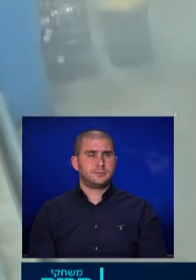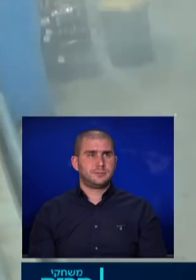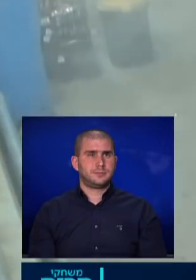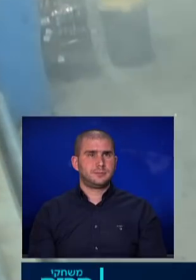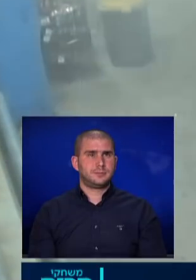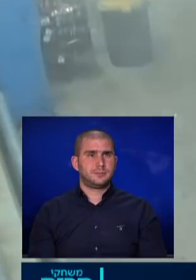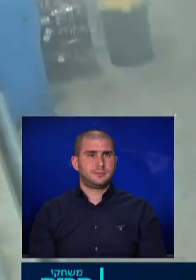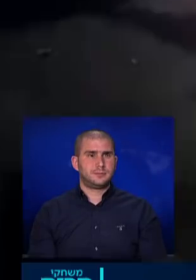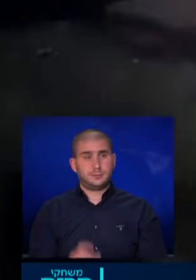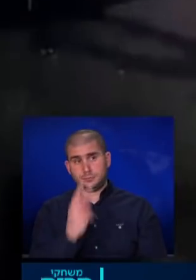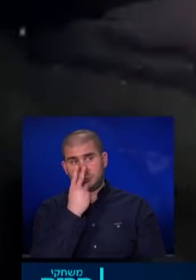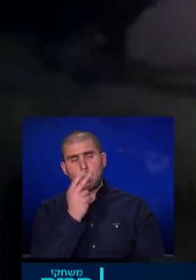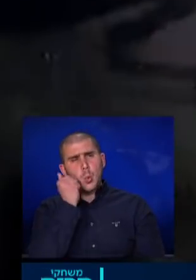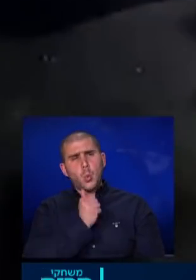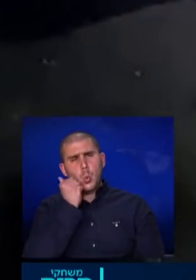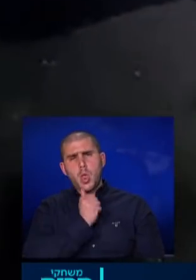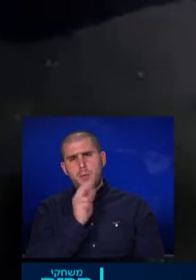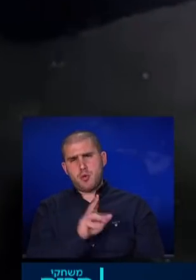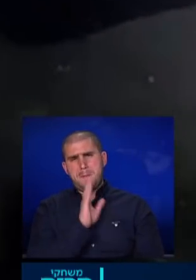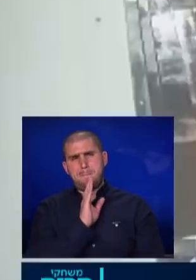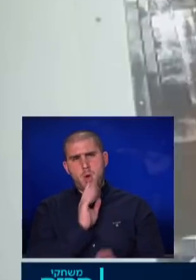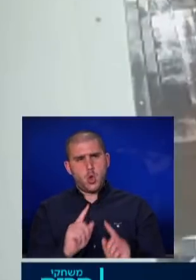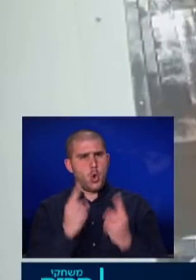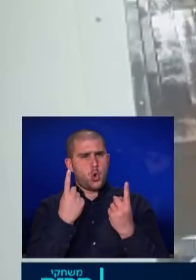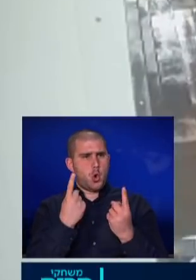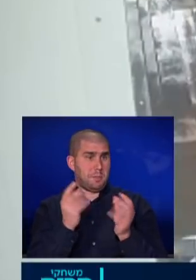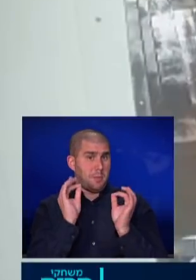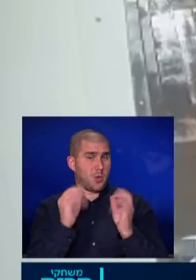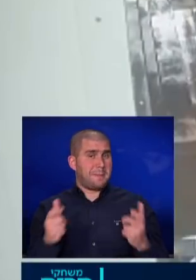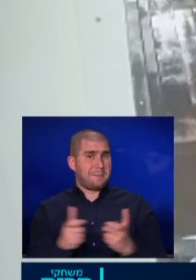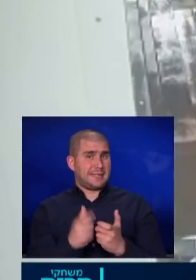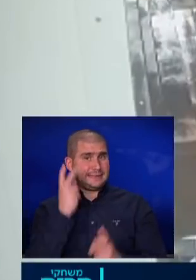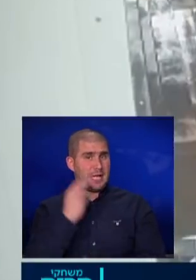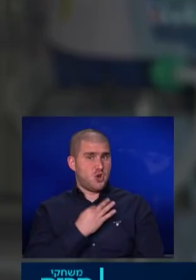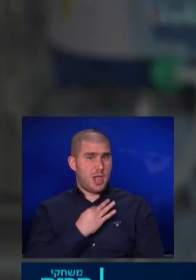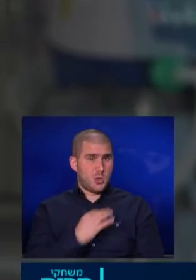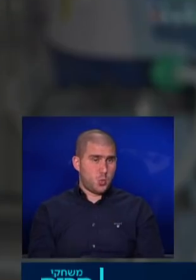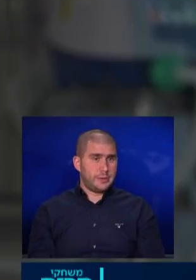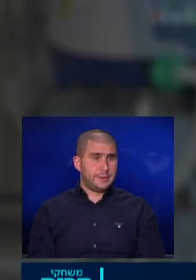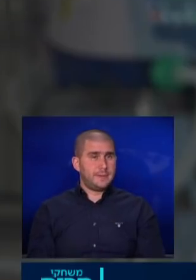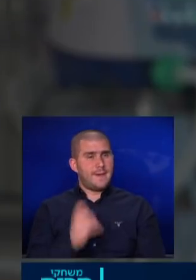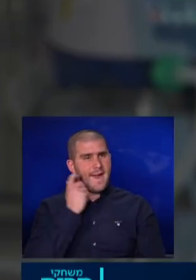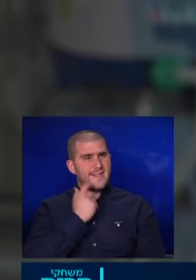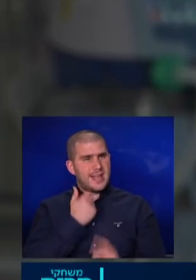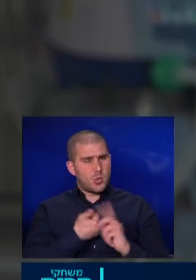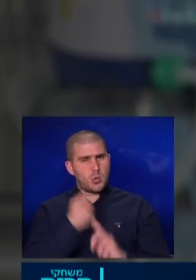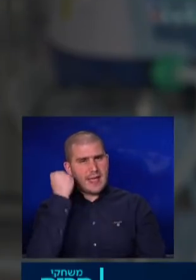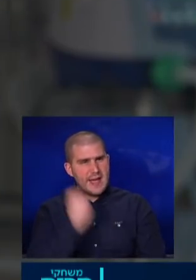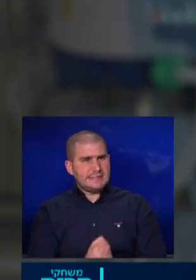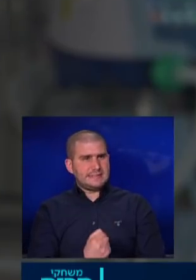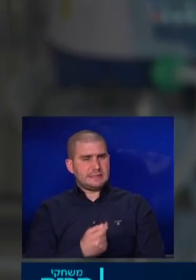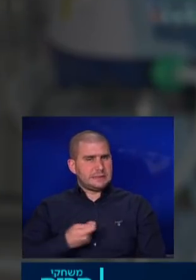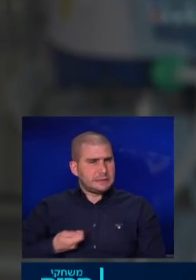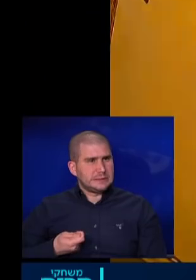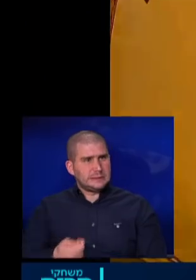אתה רואה כל יום את הבעיות שקרות במיוחד במגזר שלנו את העבריינות את הרצחם את